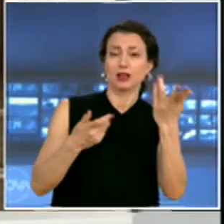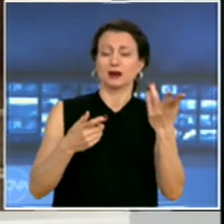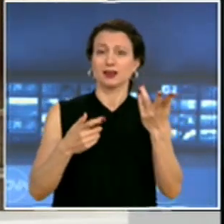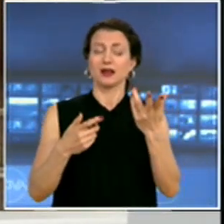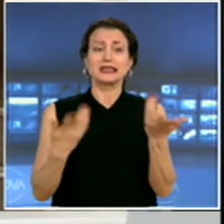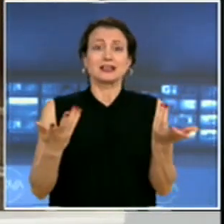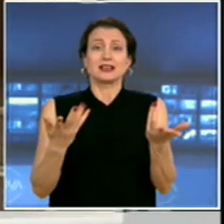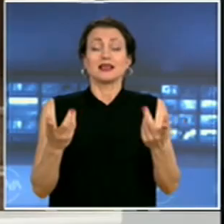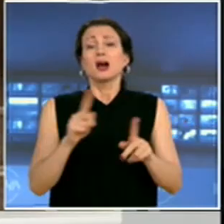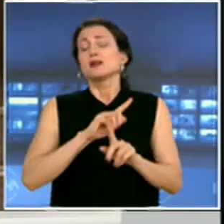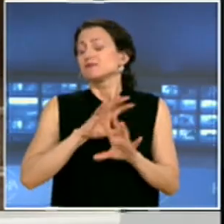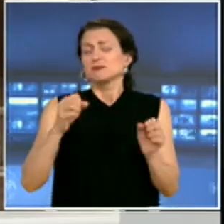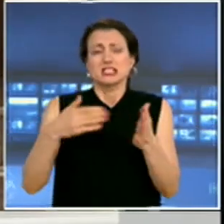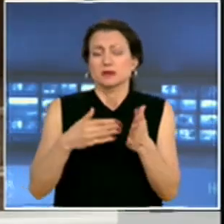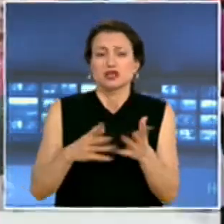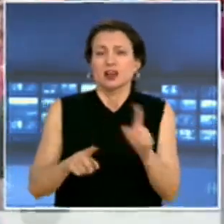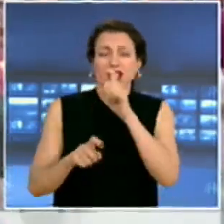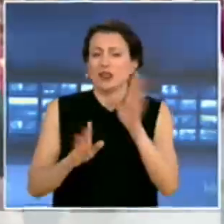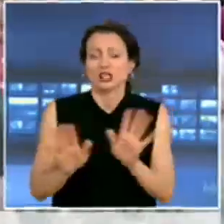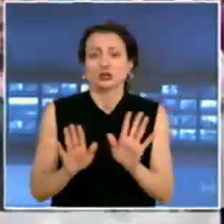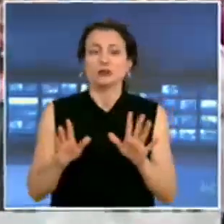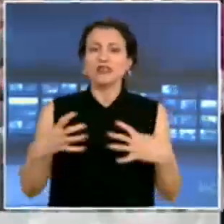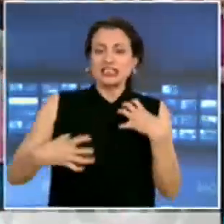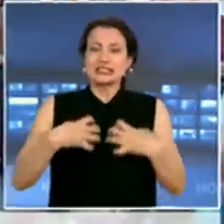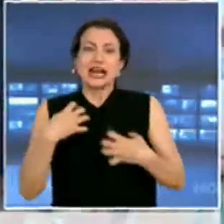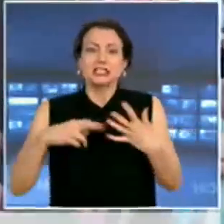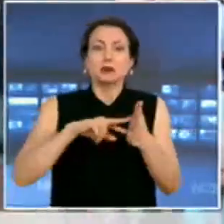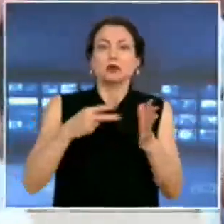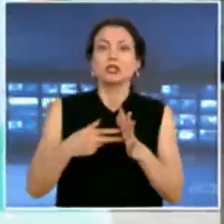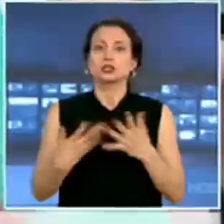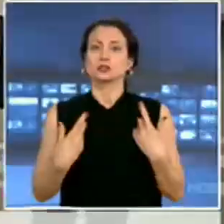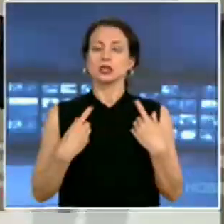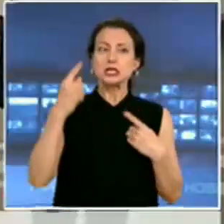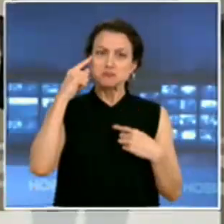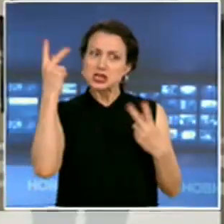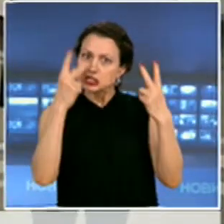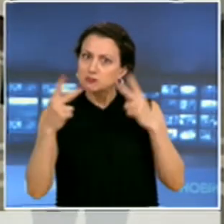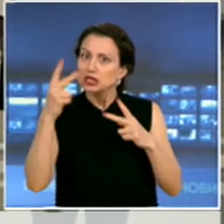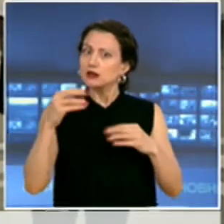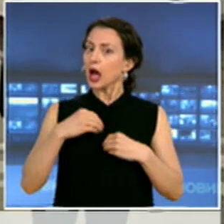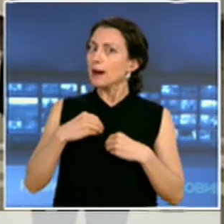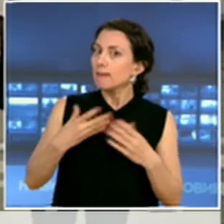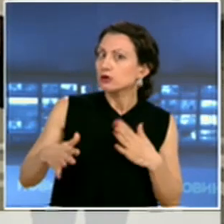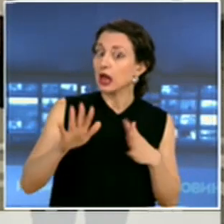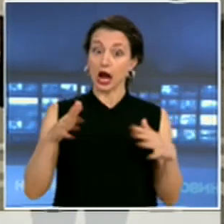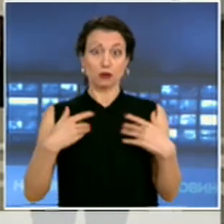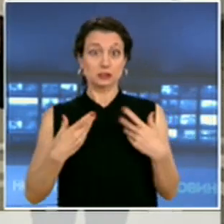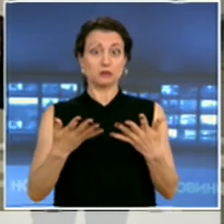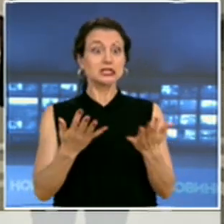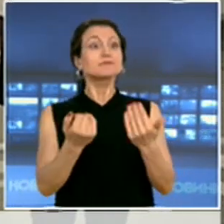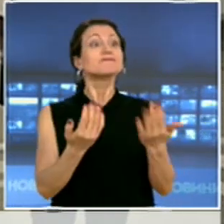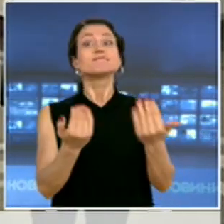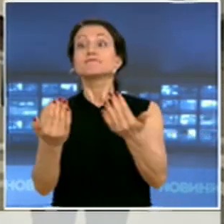Страсти, политически, убеждения, емоции. Ако искам да призова всички,